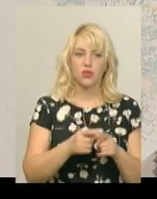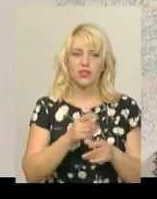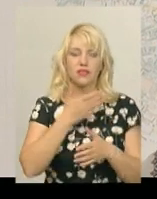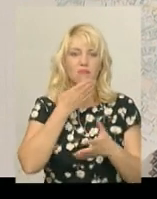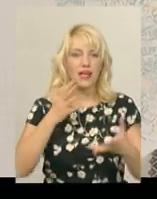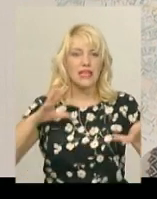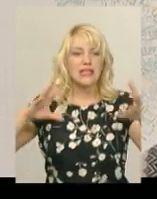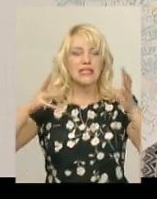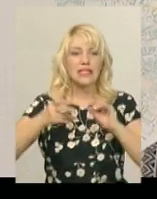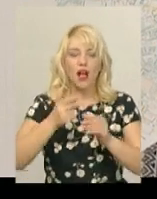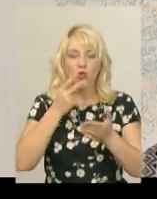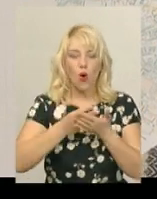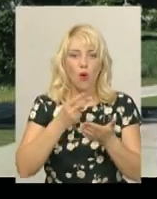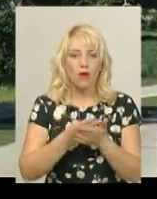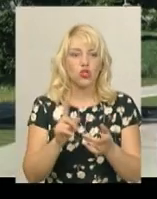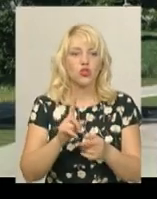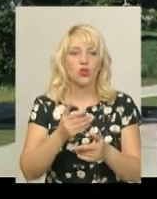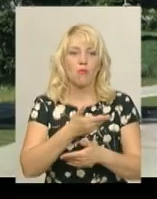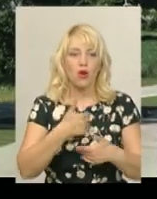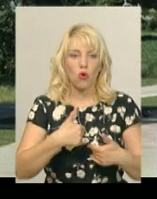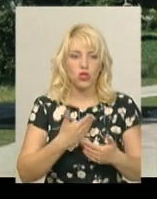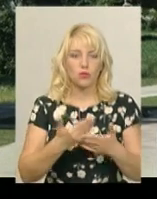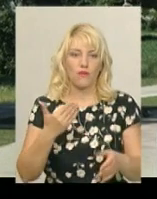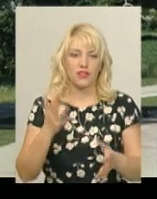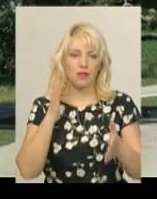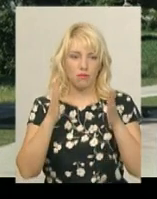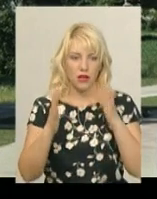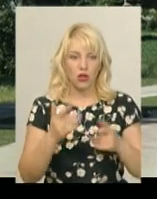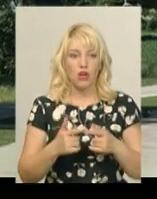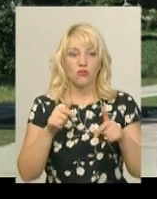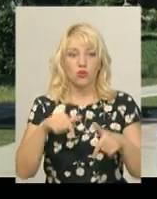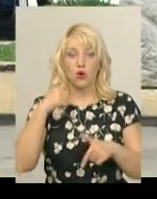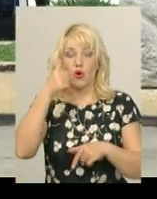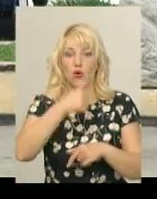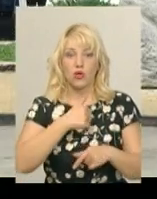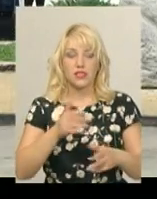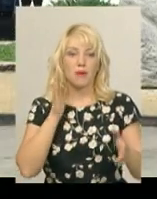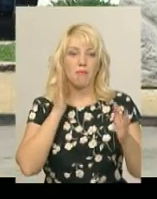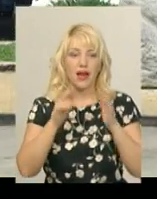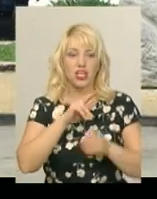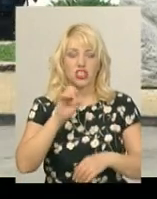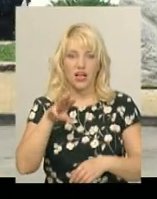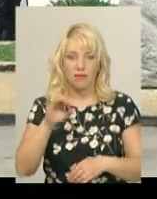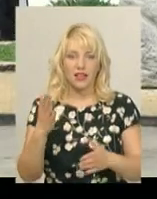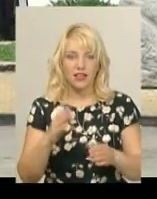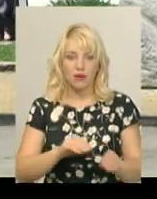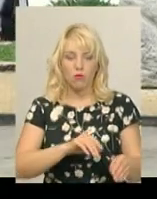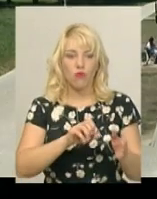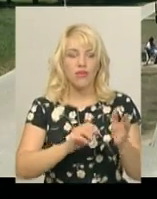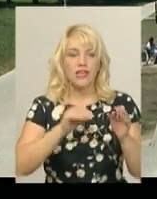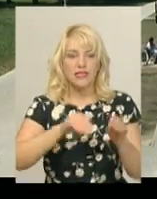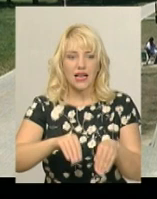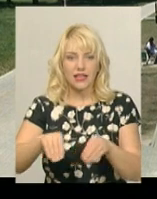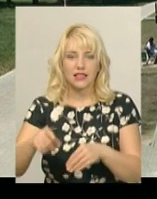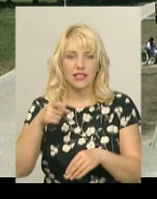загального, що ми хочемо від того парку. Цьогорічне утримання парку імені Чекмана, який був закладений у 1947 році і